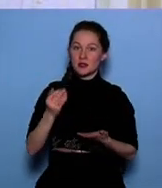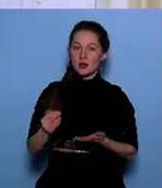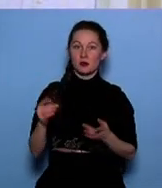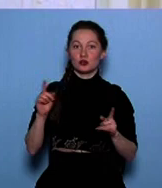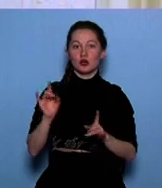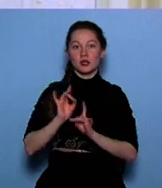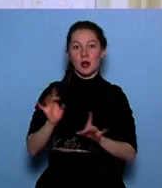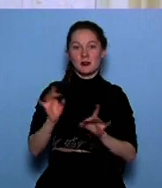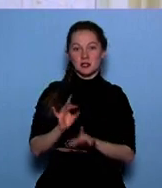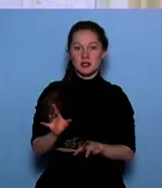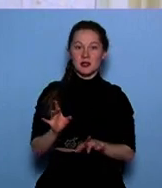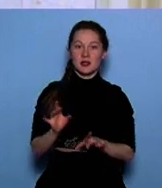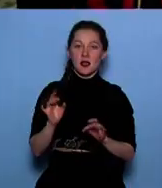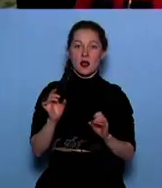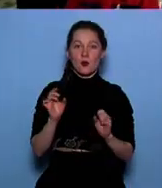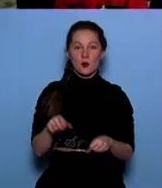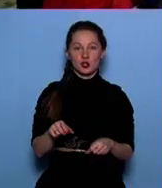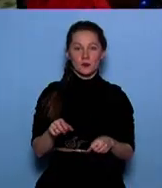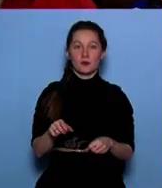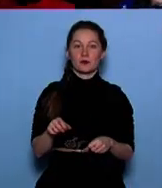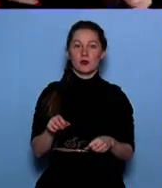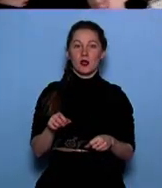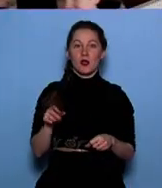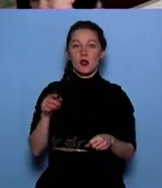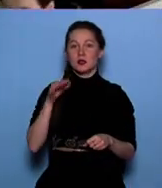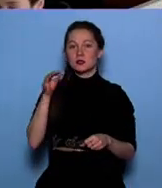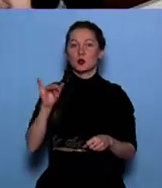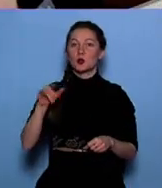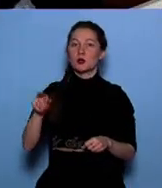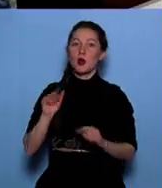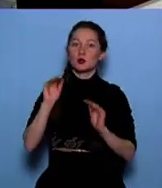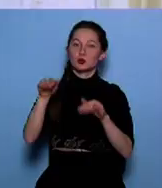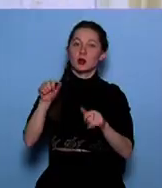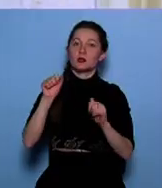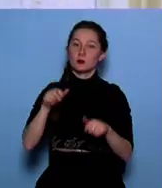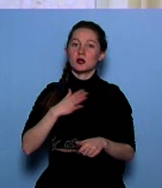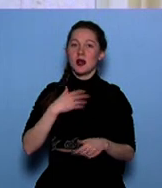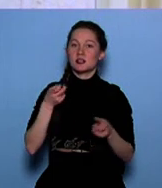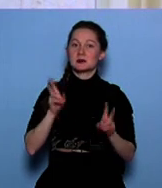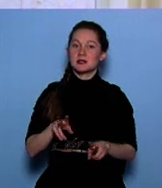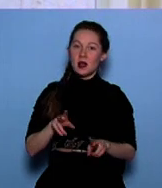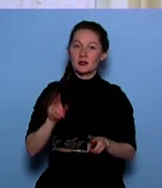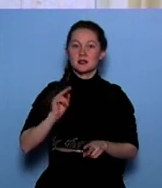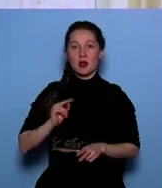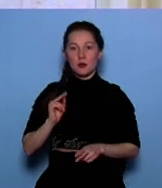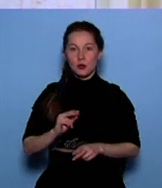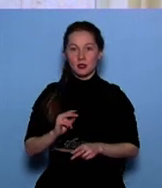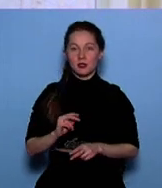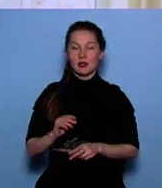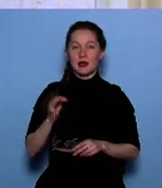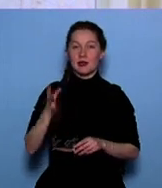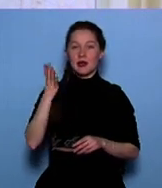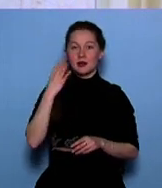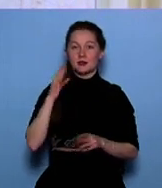что-то объяснить, можем рассказать, куда он может устроиться после окончания наших специальностей. И когда идет такое